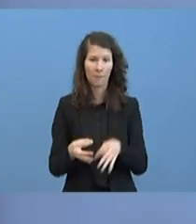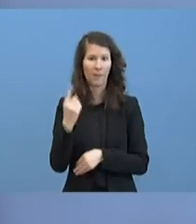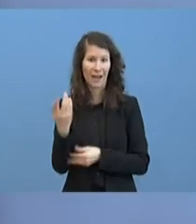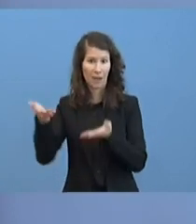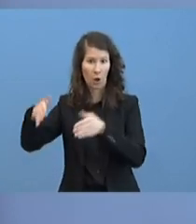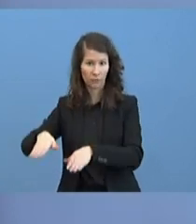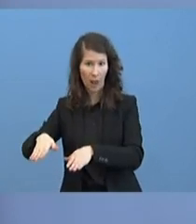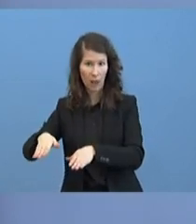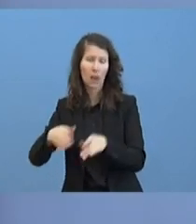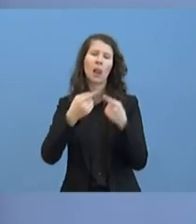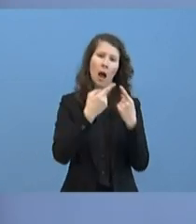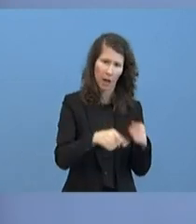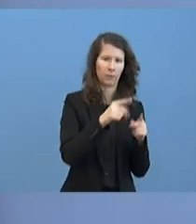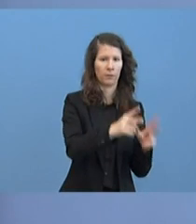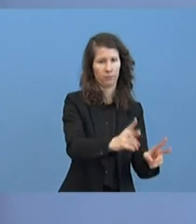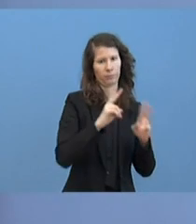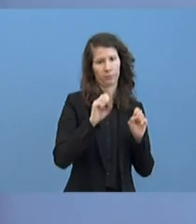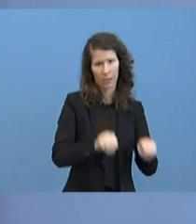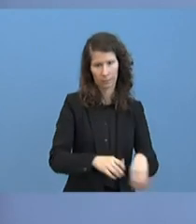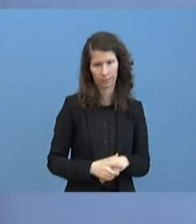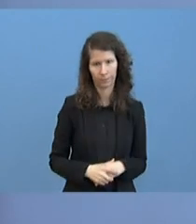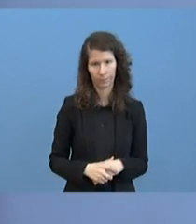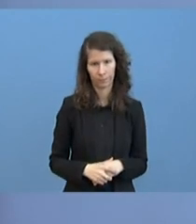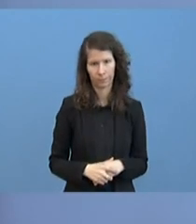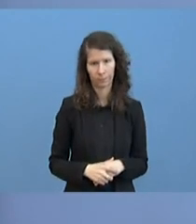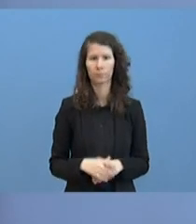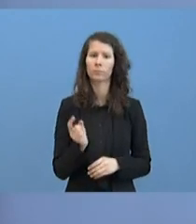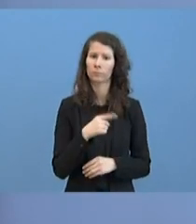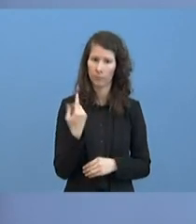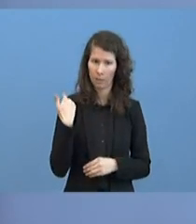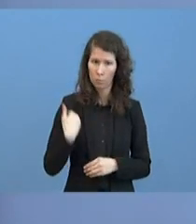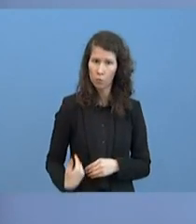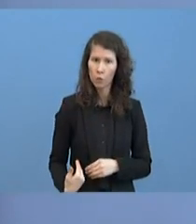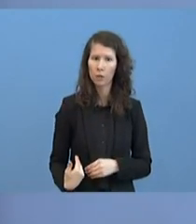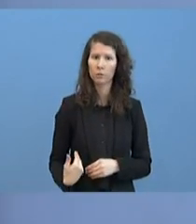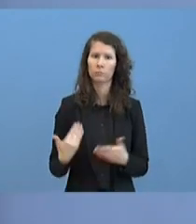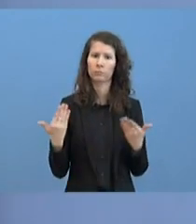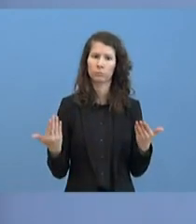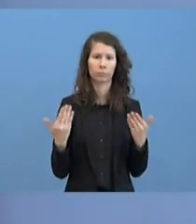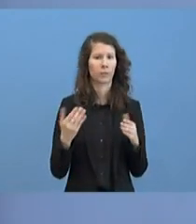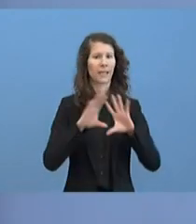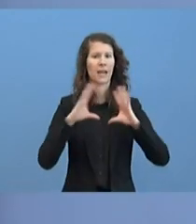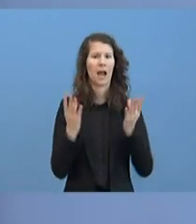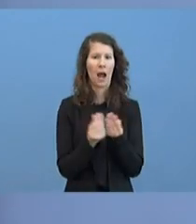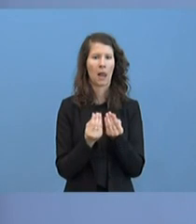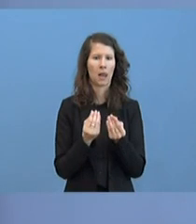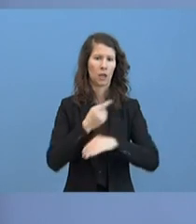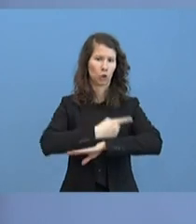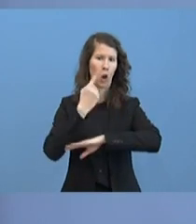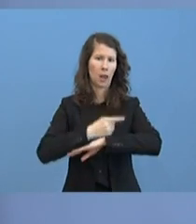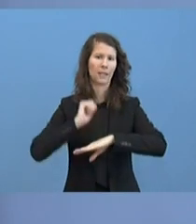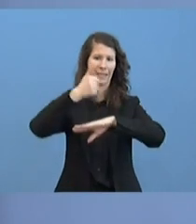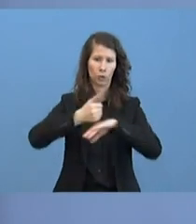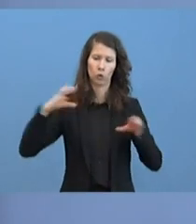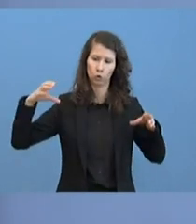ausfallen sollte. So auch in diesem Fall. Wir bemühen uns natürlich darum, gemeinsam mit der Generalzolldirektion jetzt dafür zu sorgen, dass möglichst